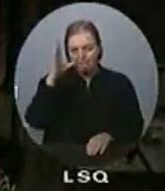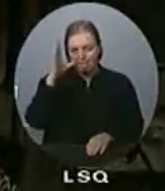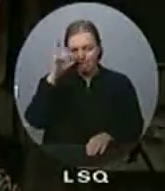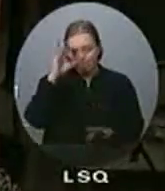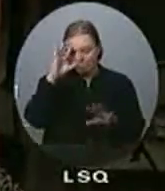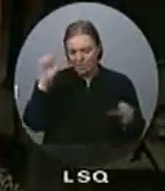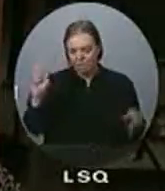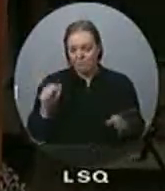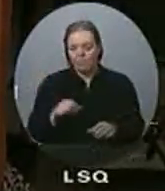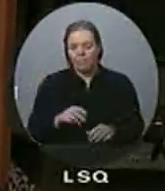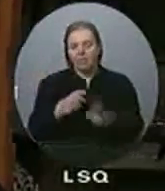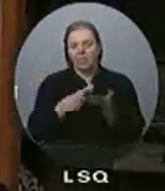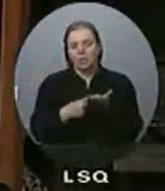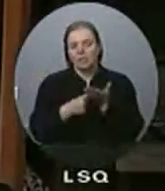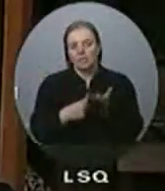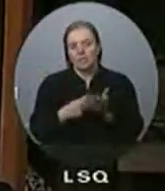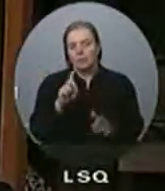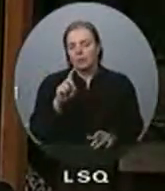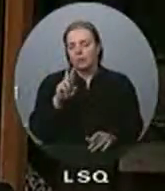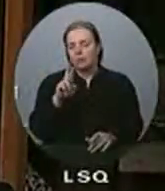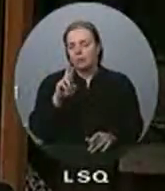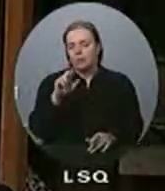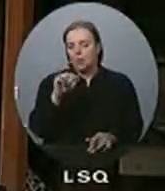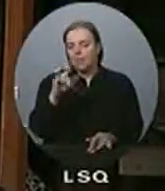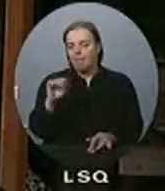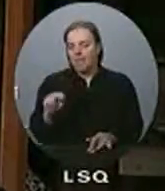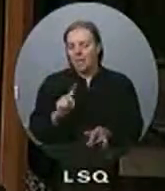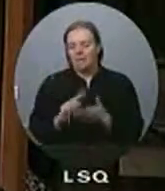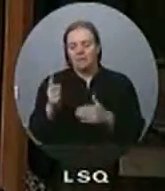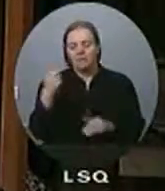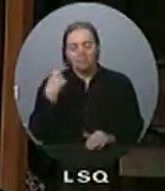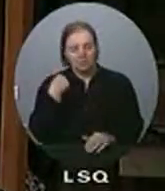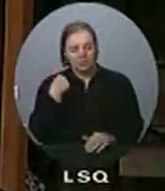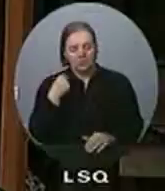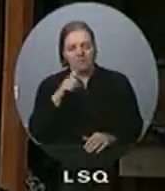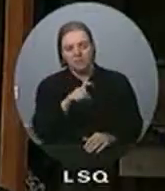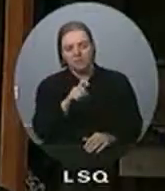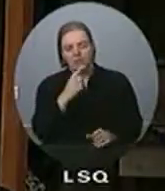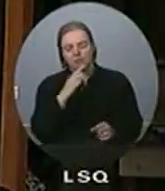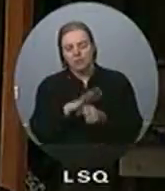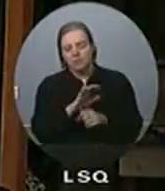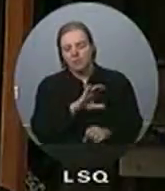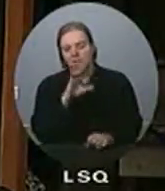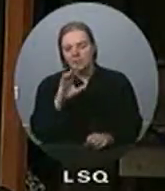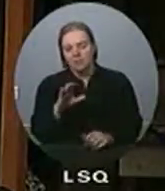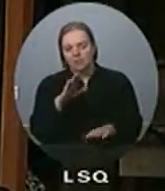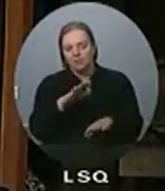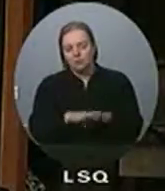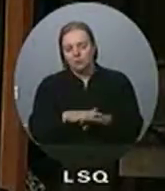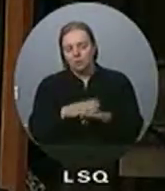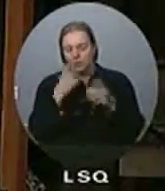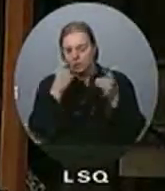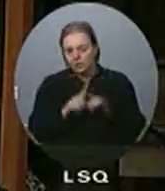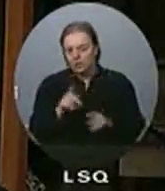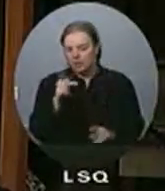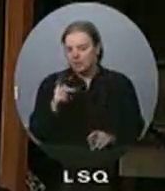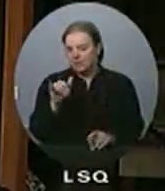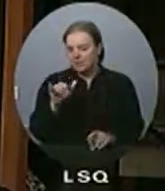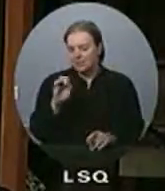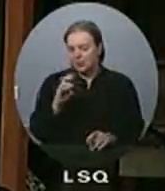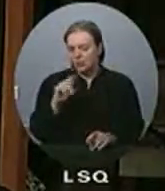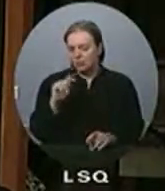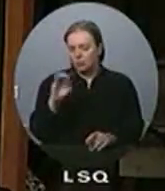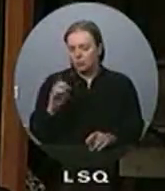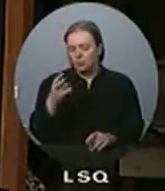dans la foulée des négociations de Durban de la semaine dernière, j'ai une question sur l'engagement du Canada envers le protocole de Kyoto. Le 17